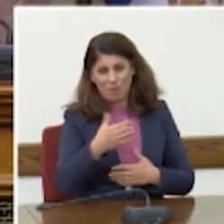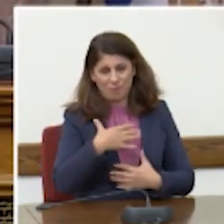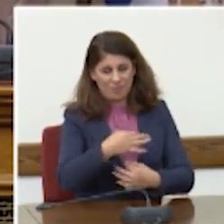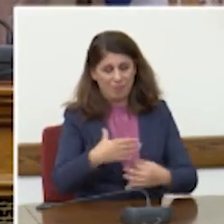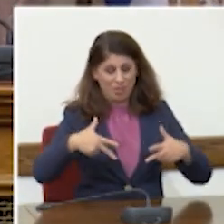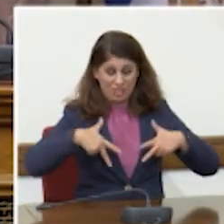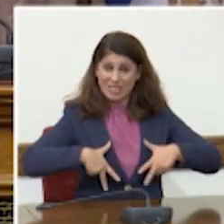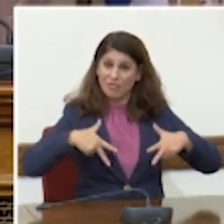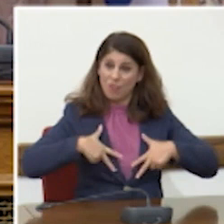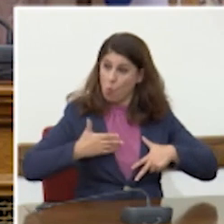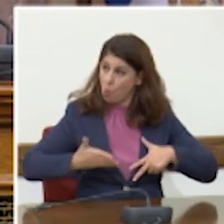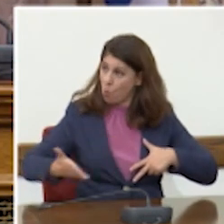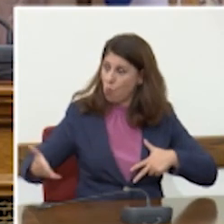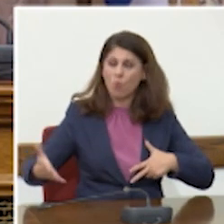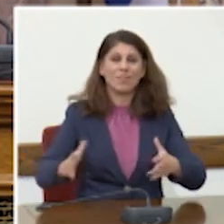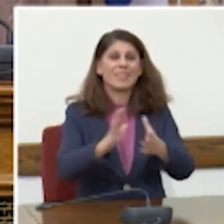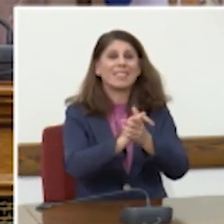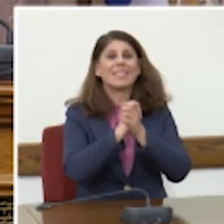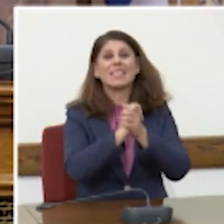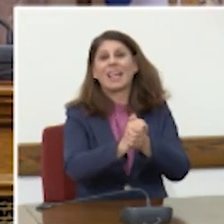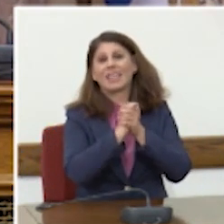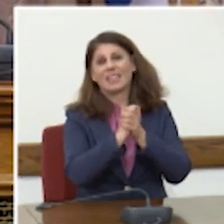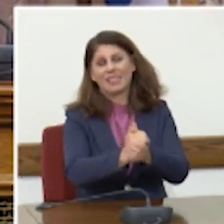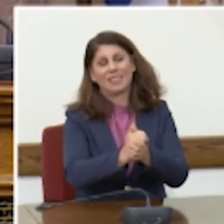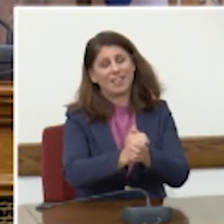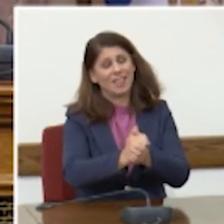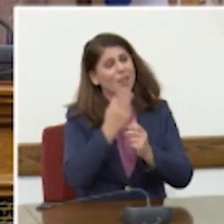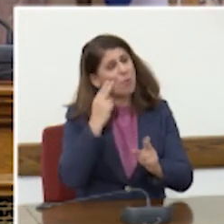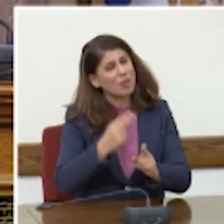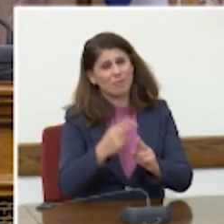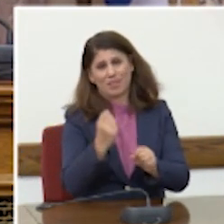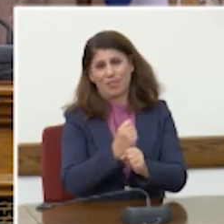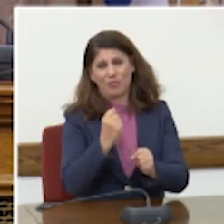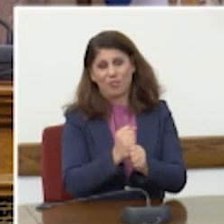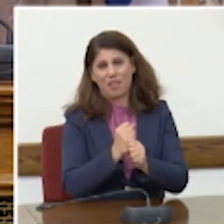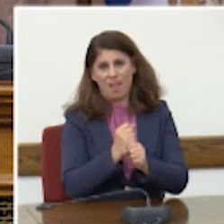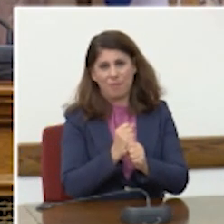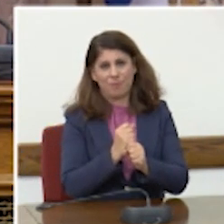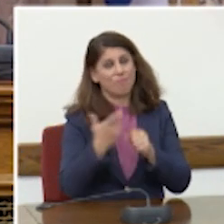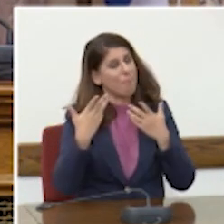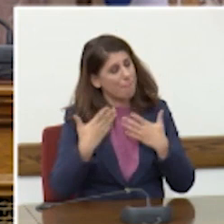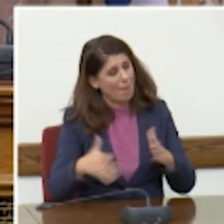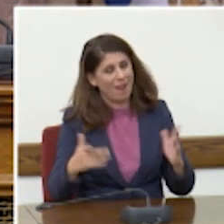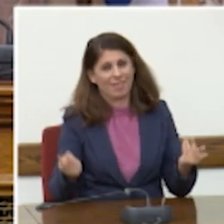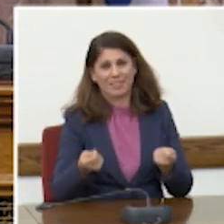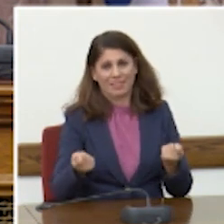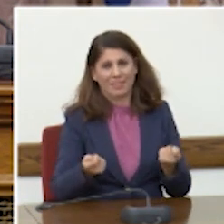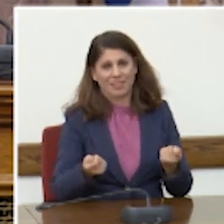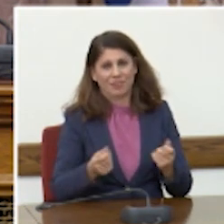κυβέρνησης τα θερμά μου σχαρτήρια για την σπουδαία δουλειά την οποία έχετε κάνει στην